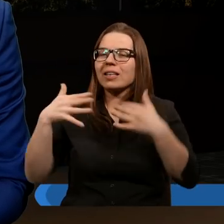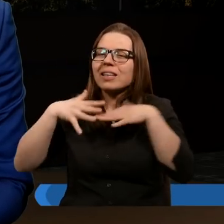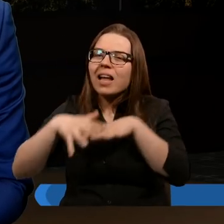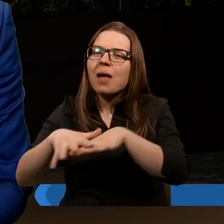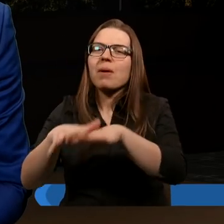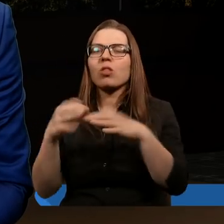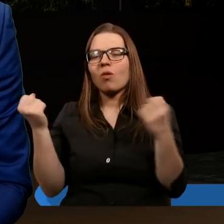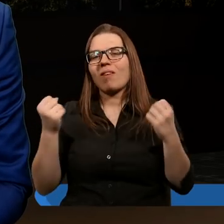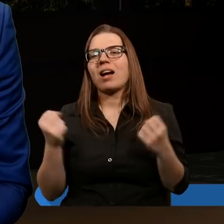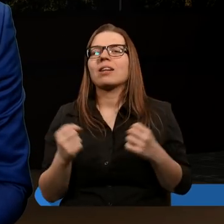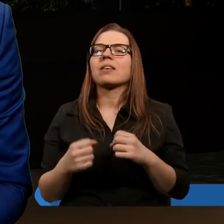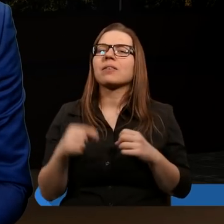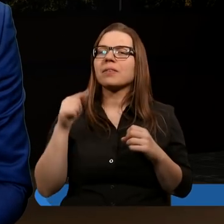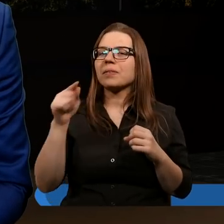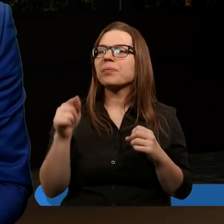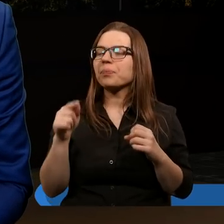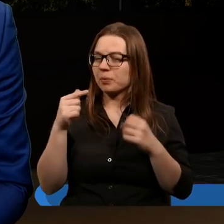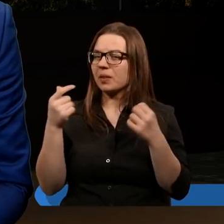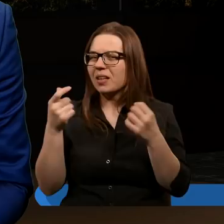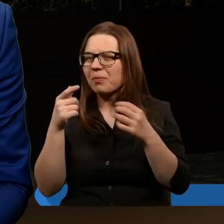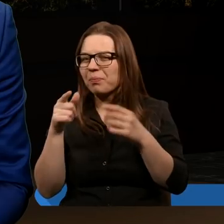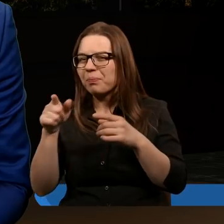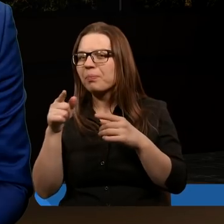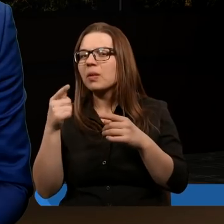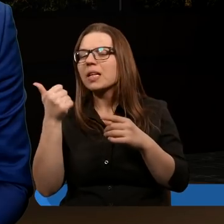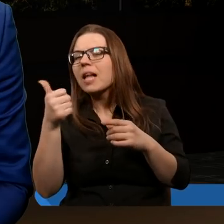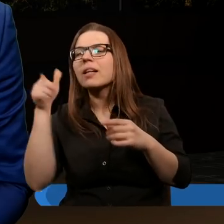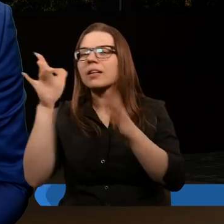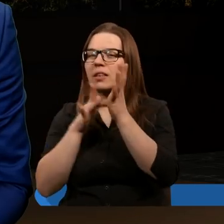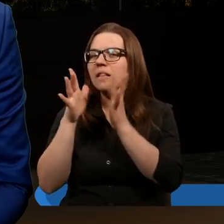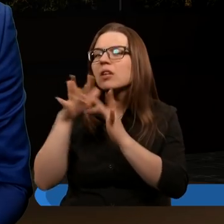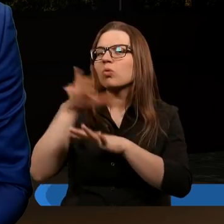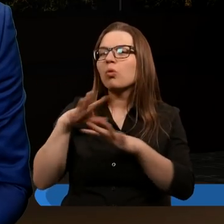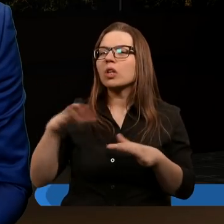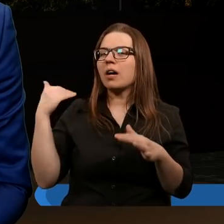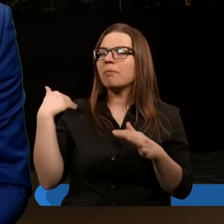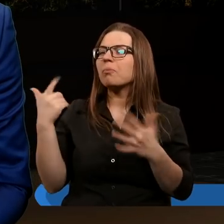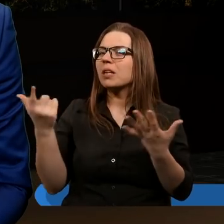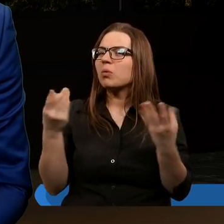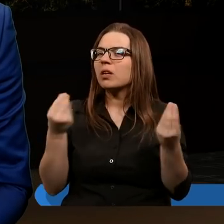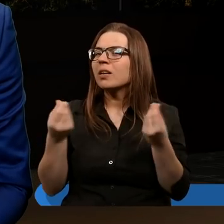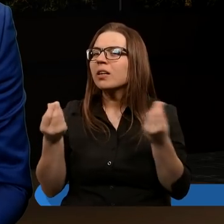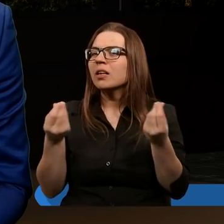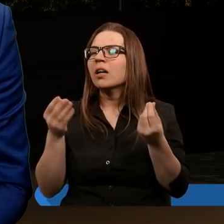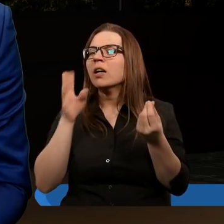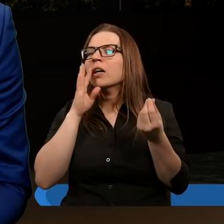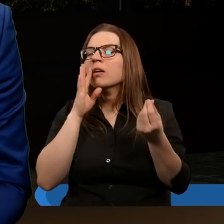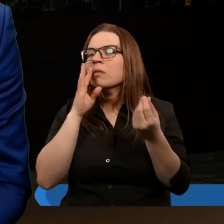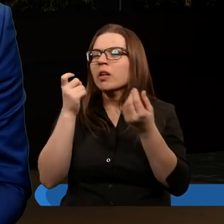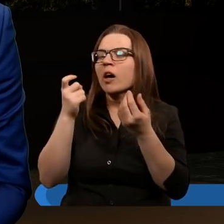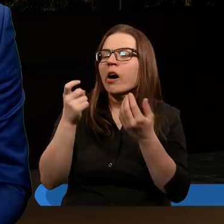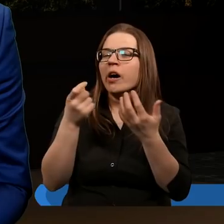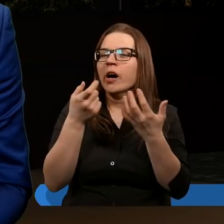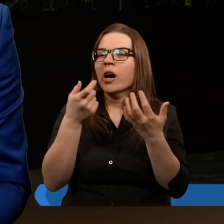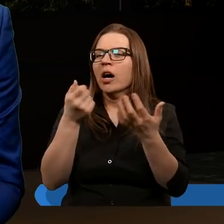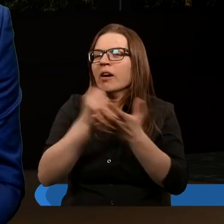byli torturowani, zabijani na różny sposób, ale jednak ten duch chrystusowy naprawdę był żywy w nich. I to on się objawia właśnie dokładnie wtedy,